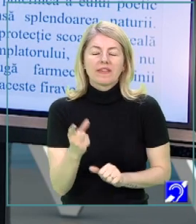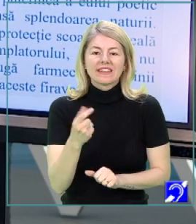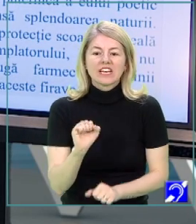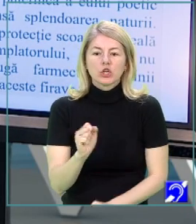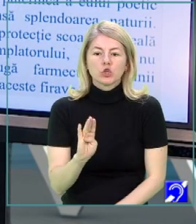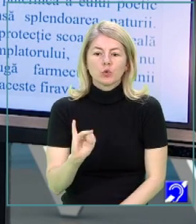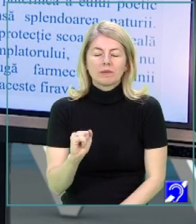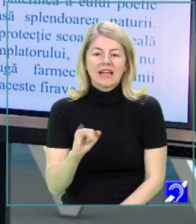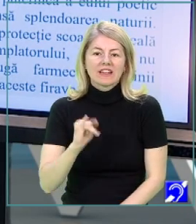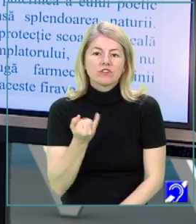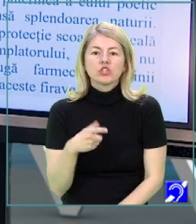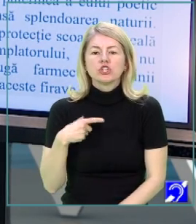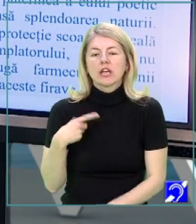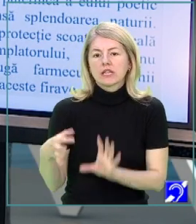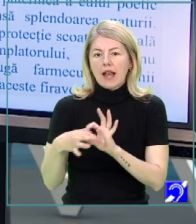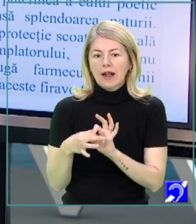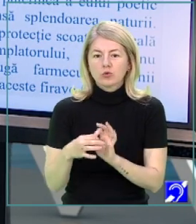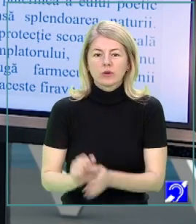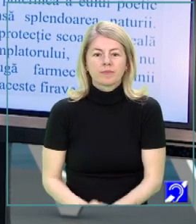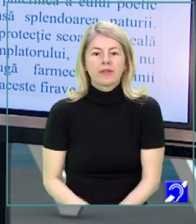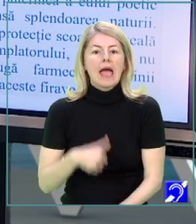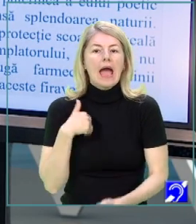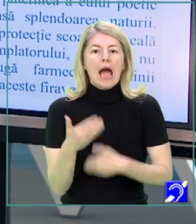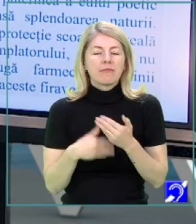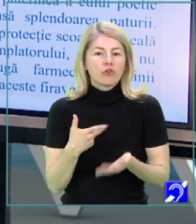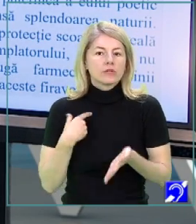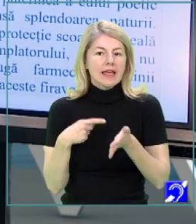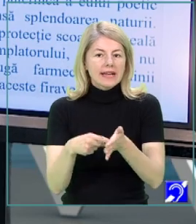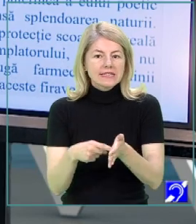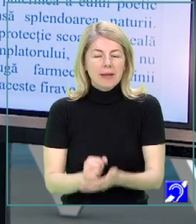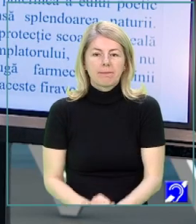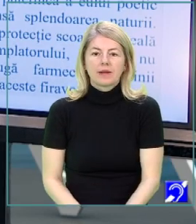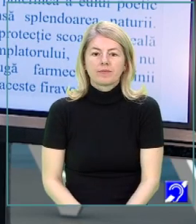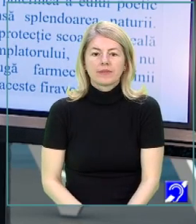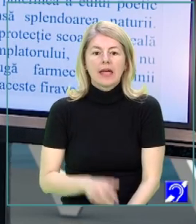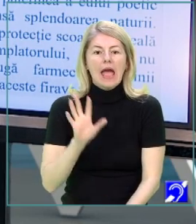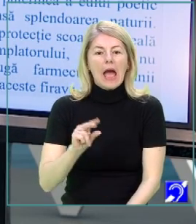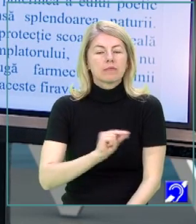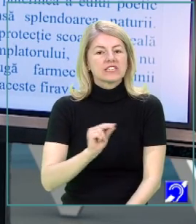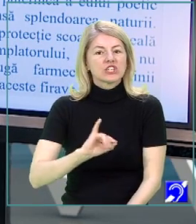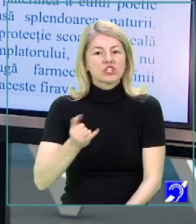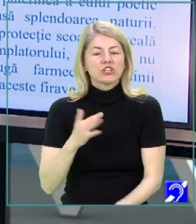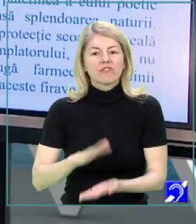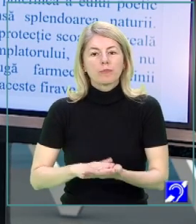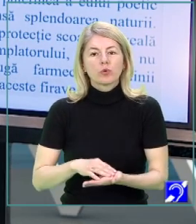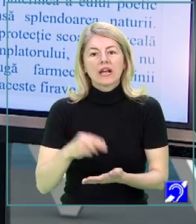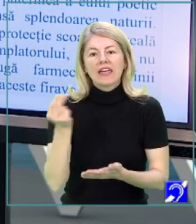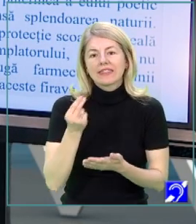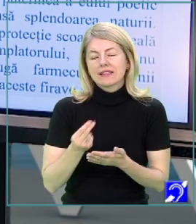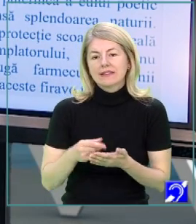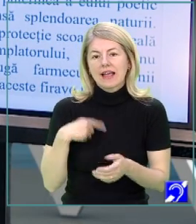substantiv și determinant. Din nou, am folosit exemple. Am menționat și faptul că descrierea se